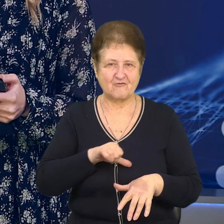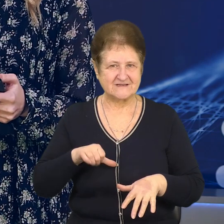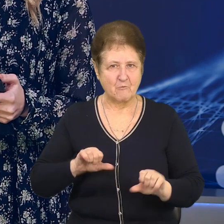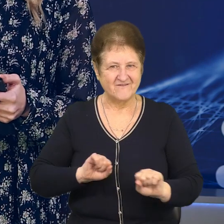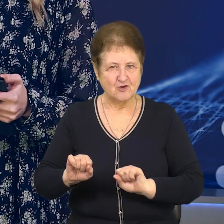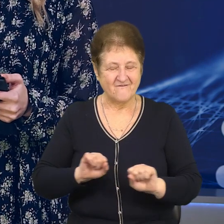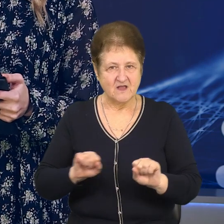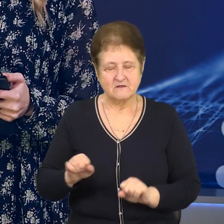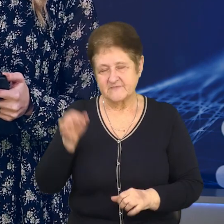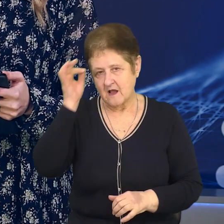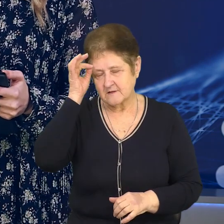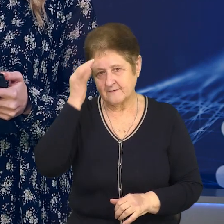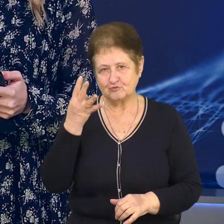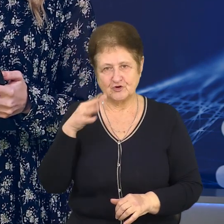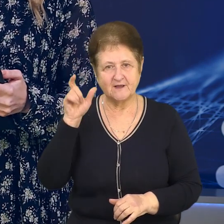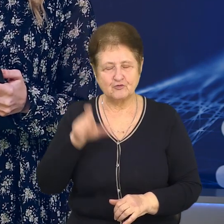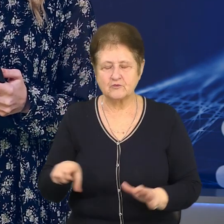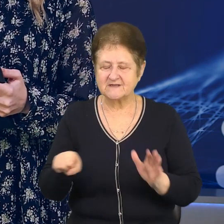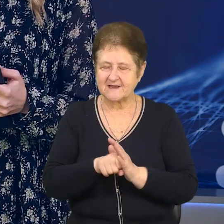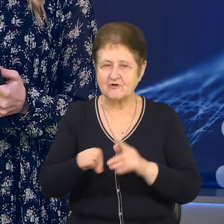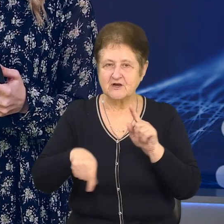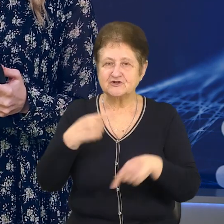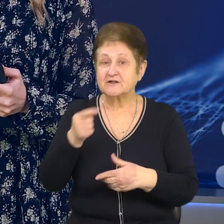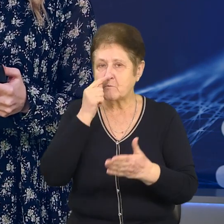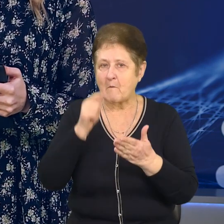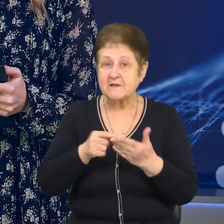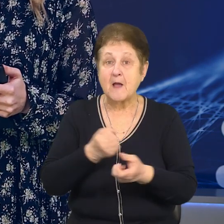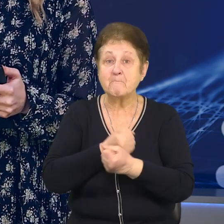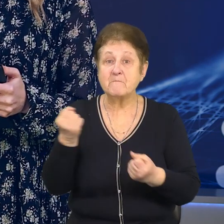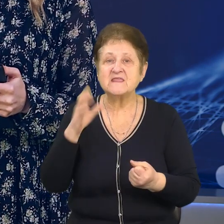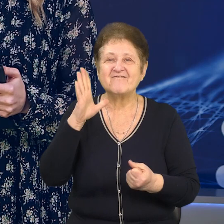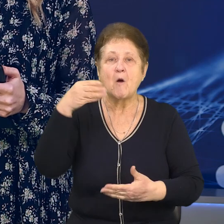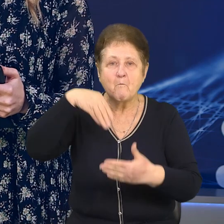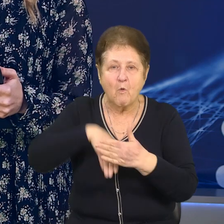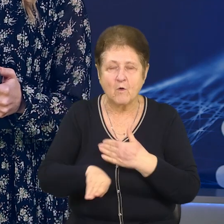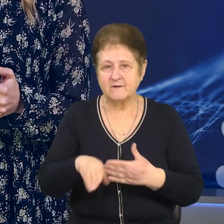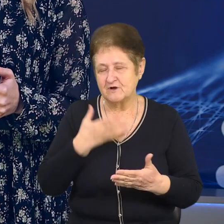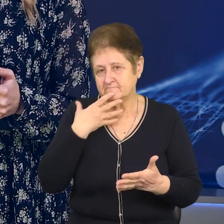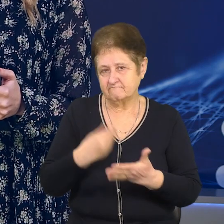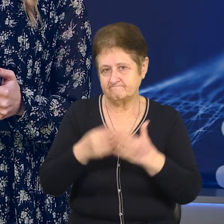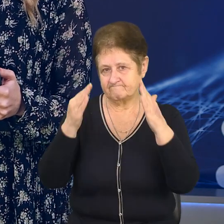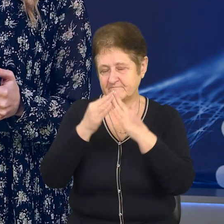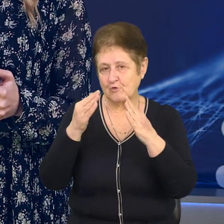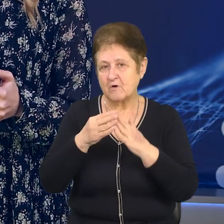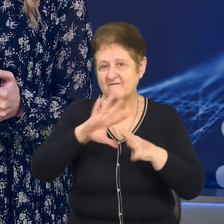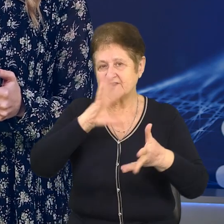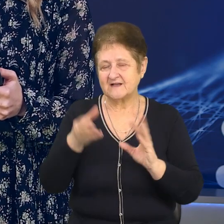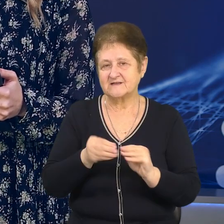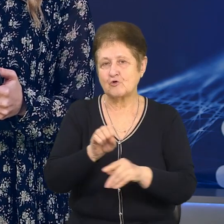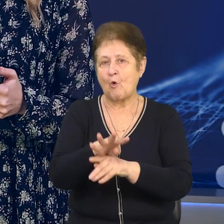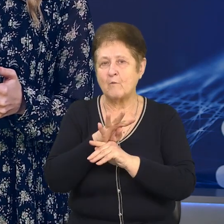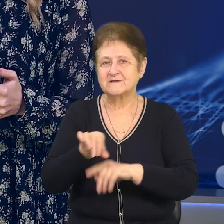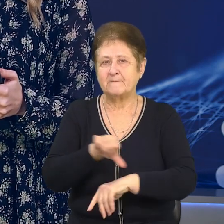Нагадаємо, чотири людини загинули через потрапляння міни в погріб приватного будинку внаслідок російських обстрілів